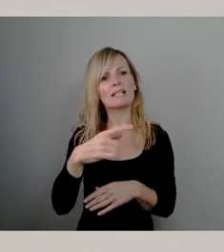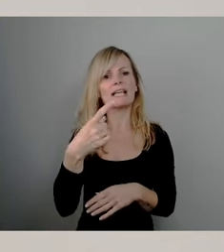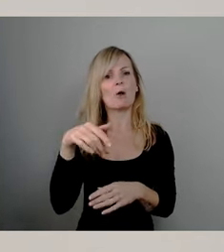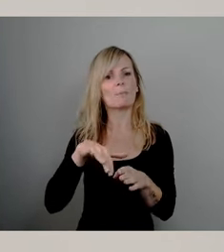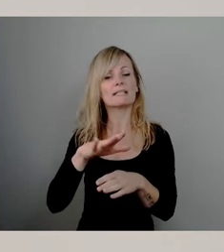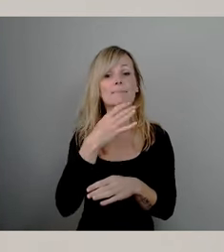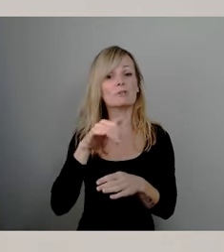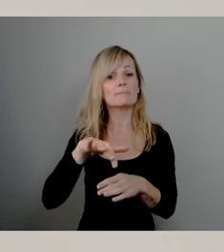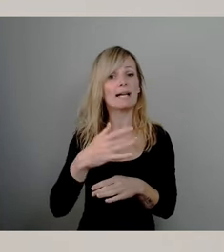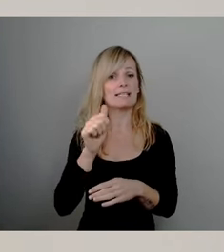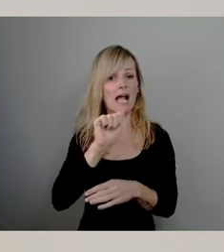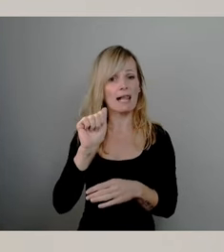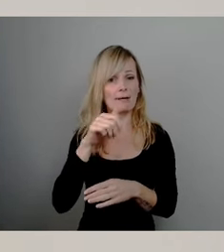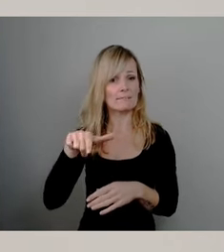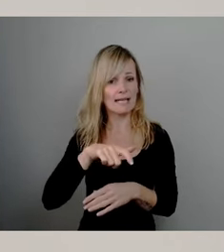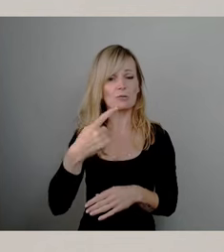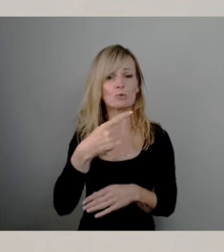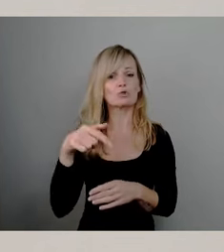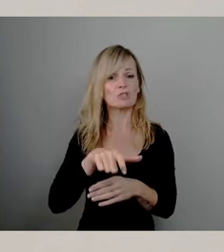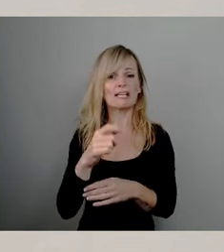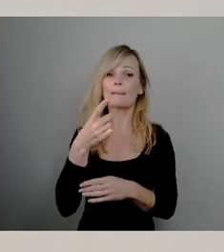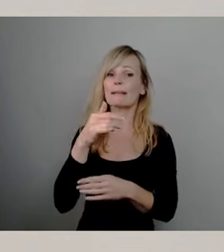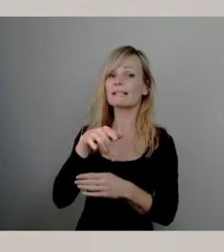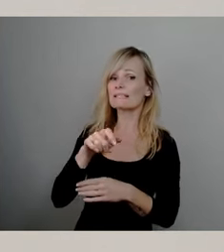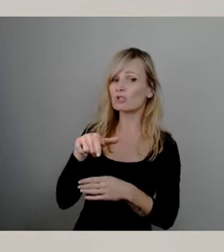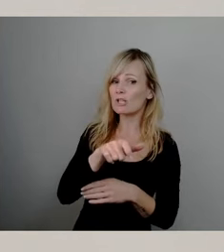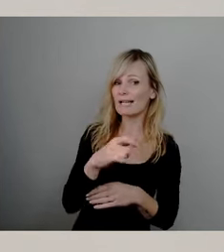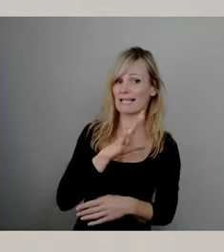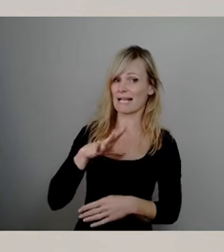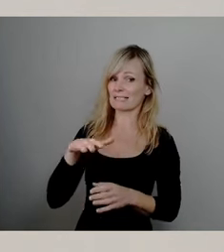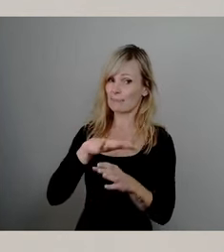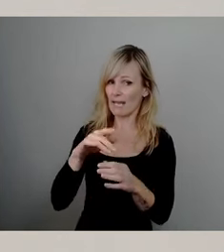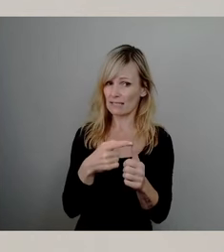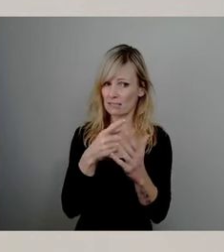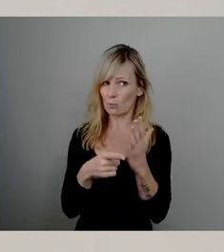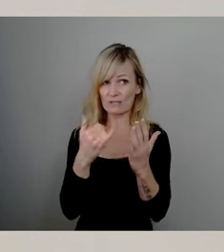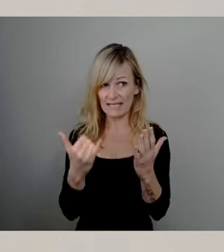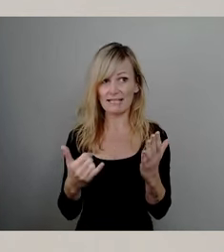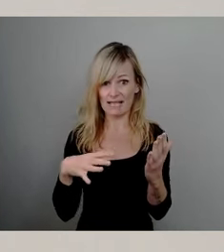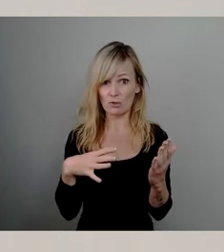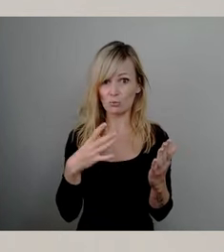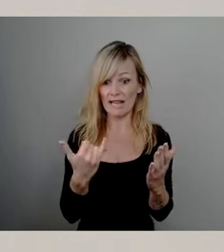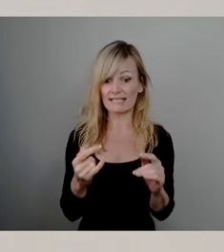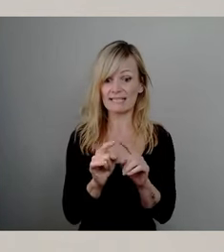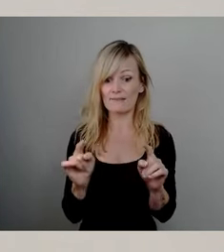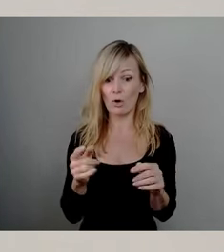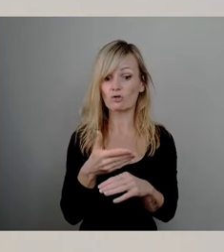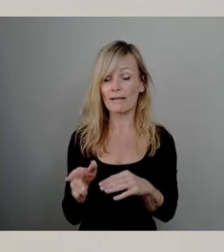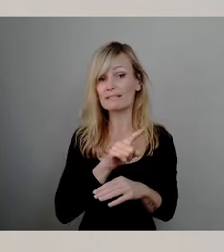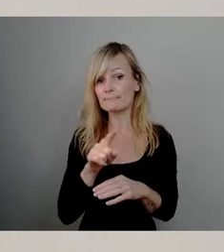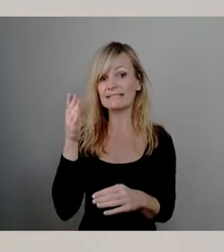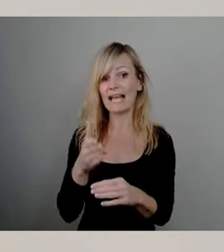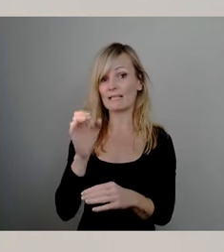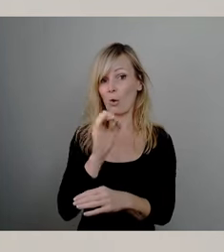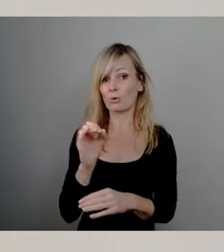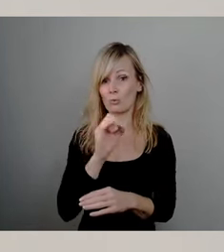Albertplatz, Günzstraße, Pilnitzer-Straße, Sachsenplatz. Und aktuell in dieser Woche bis spätestens Ende Oktober, auch das